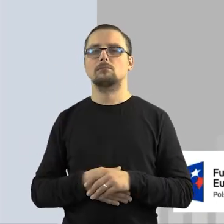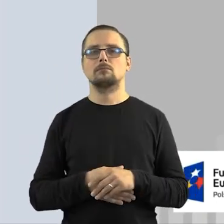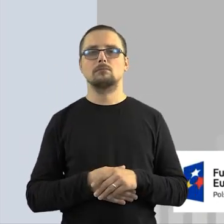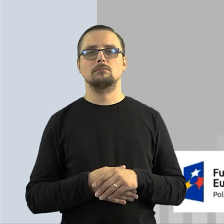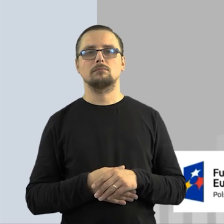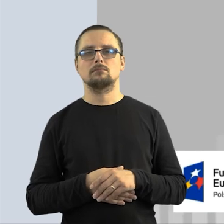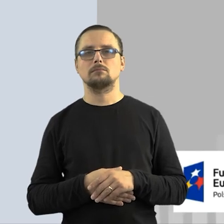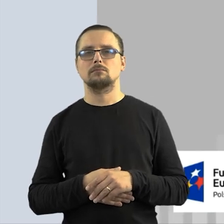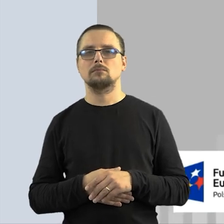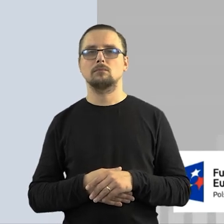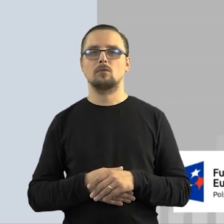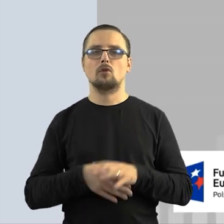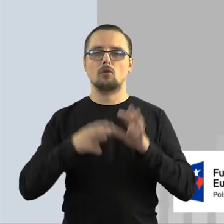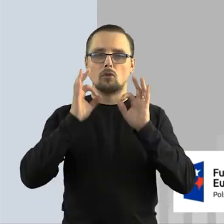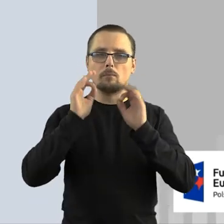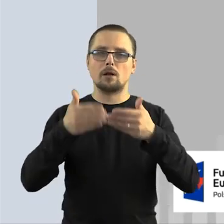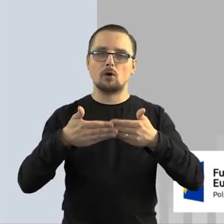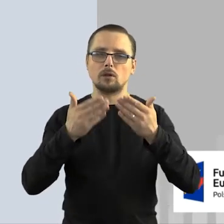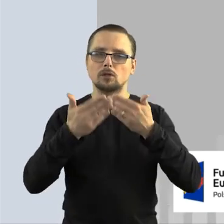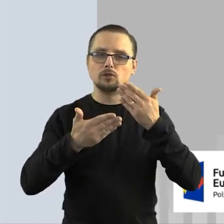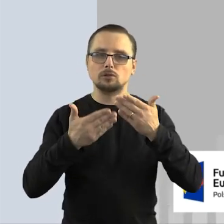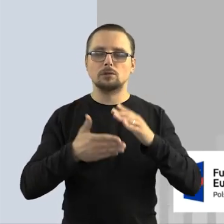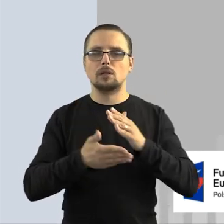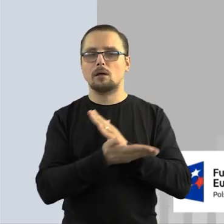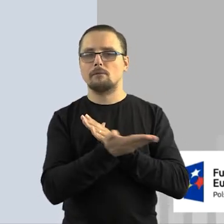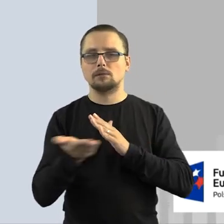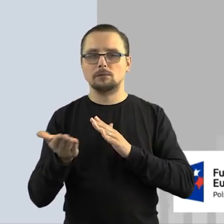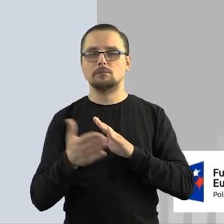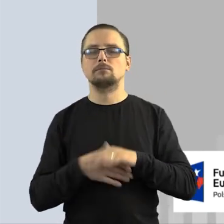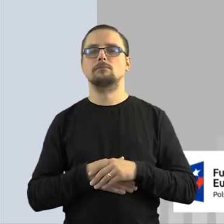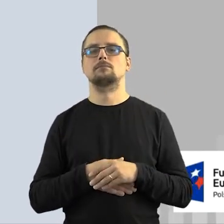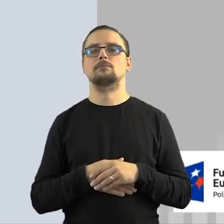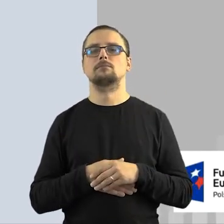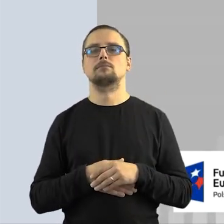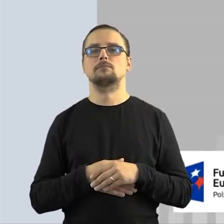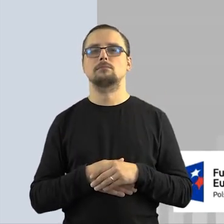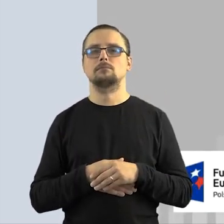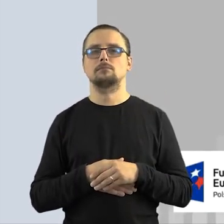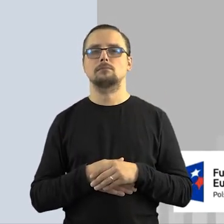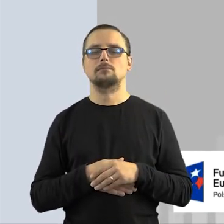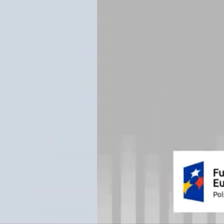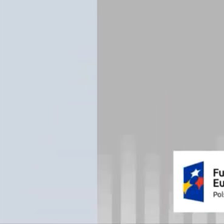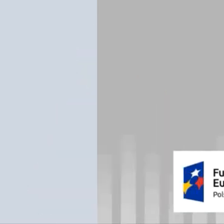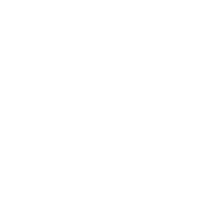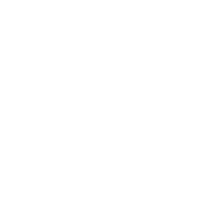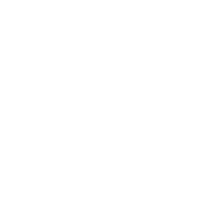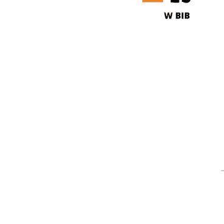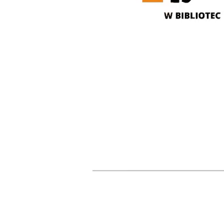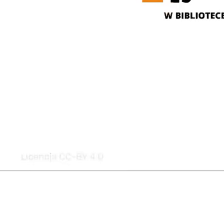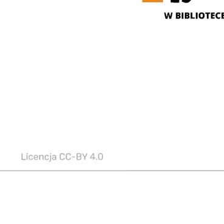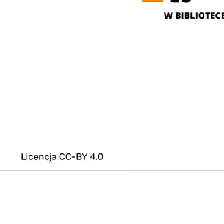zapraszam. I bardzo dziękuję. Dobrego dnia wszystkim. Dobrego dnia.